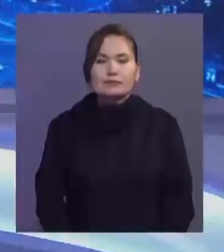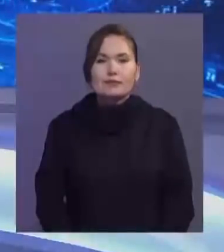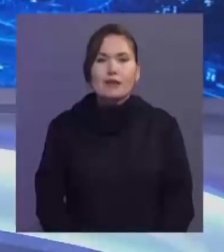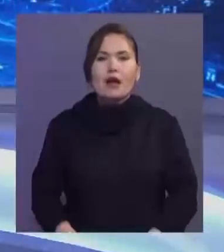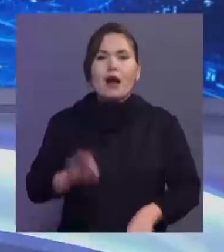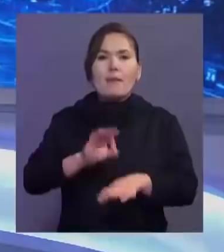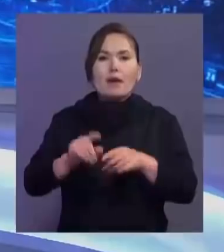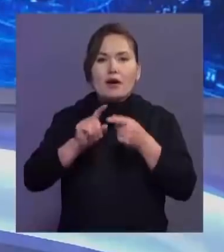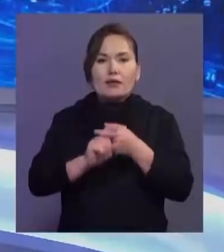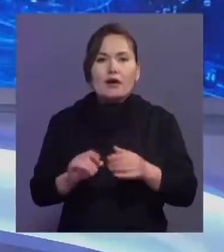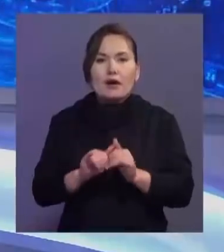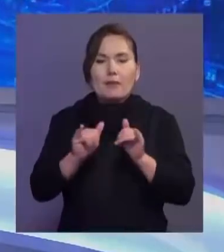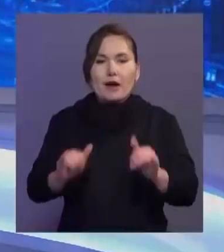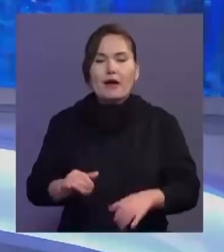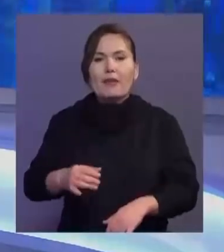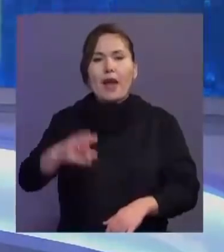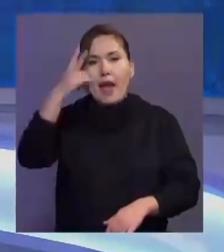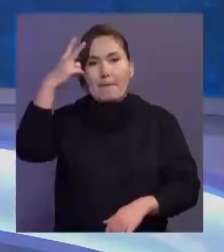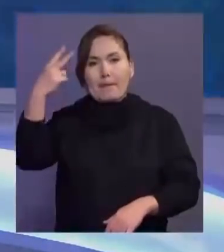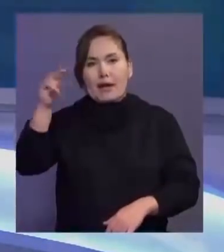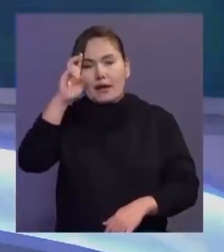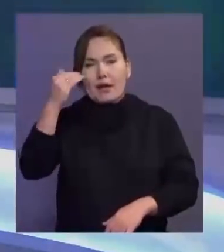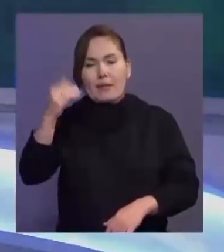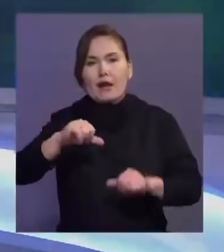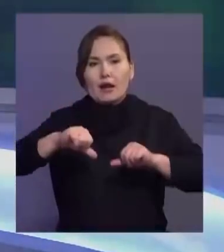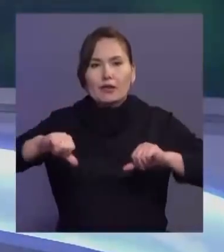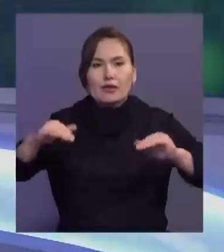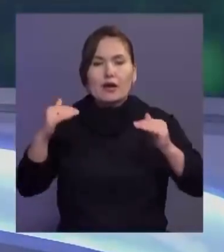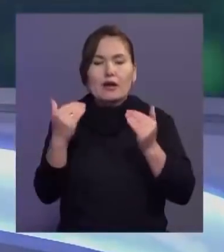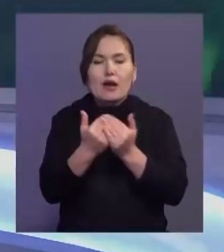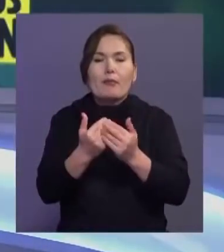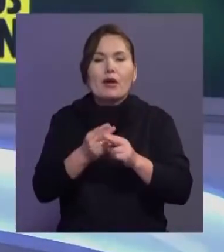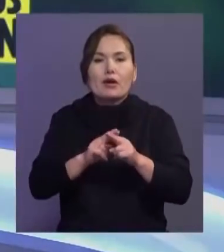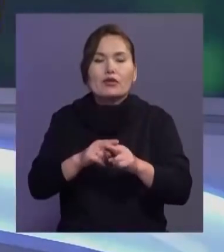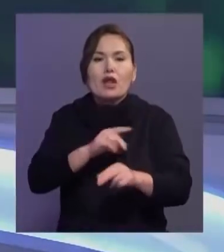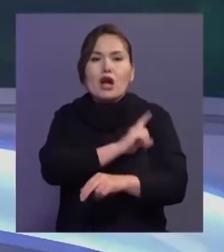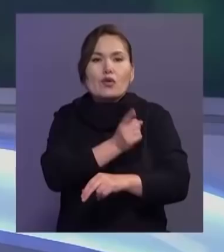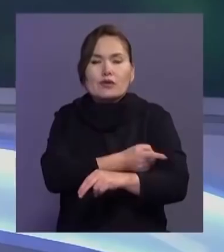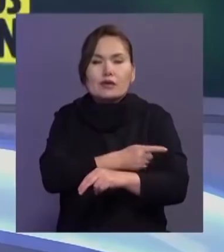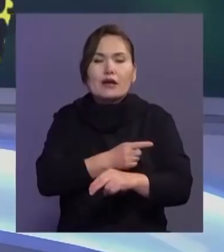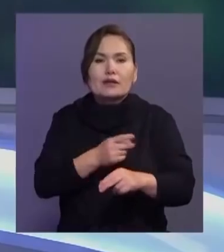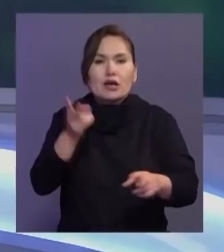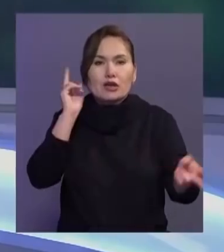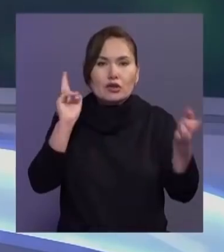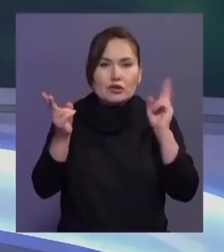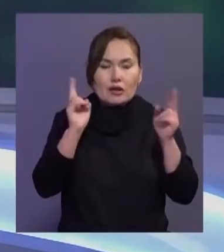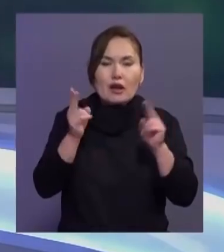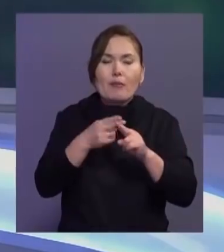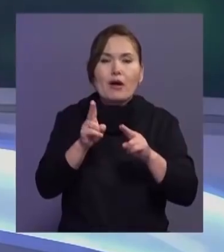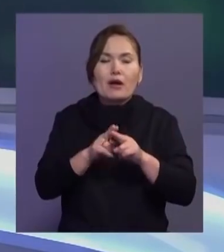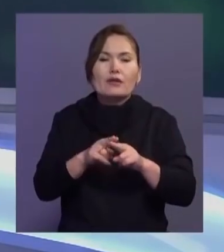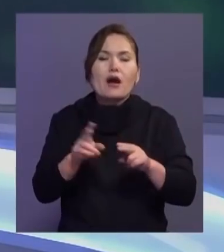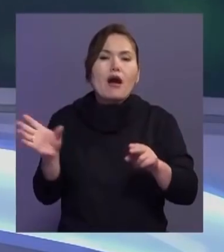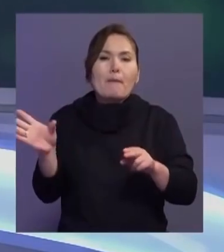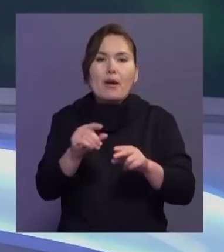Коронавирус өршіп тұрған белгеді карантин талаптары күшейді. Елде шаштараздар мен азық түлік сататын дүкіндерден басқа барлық